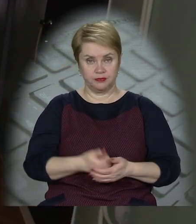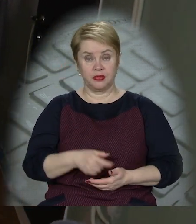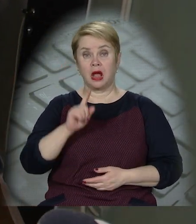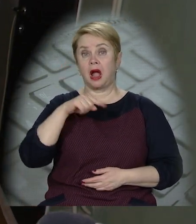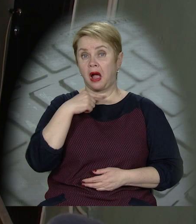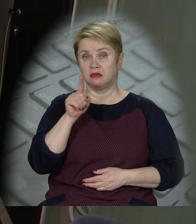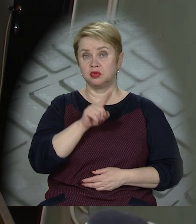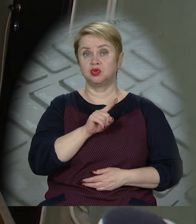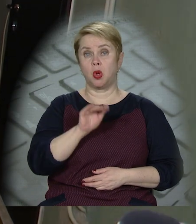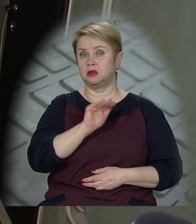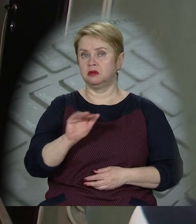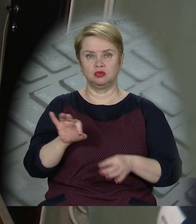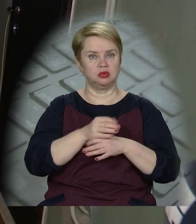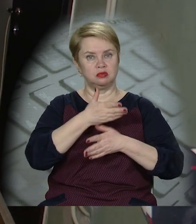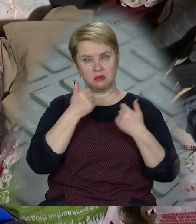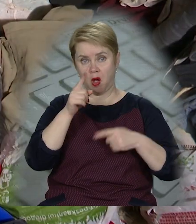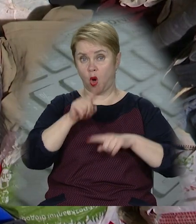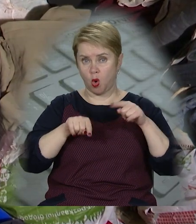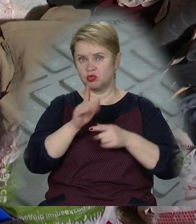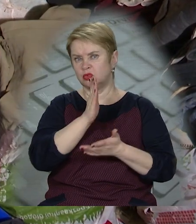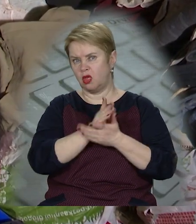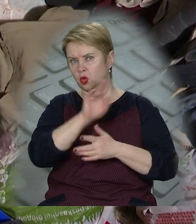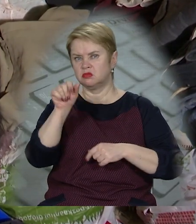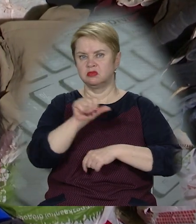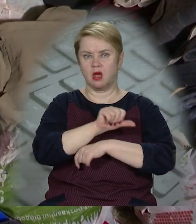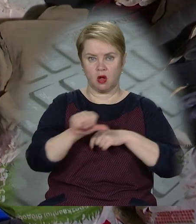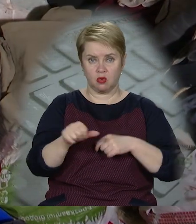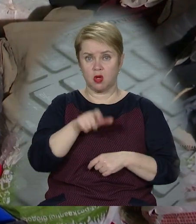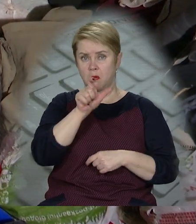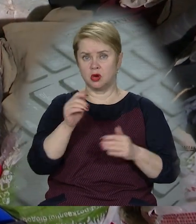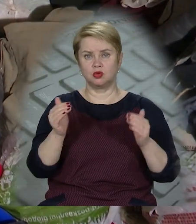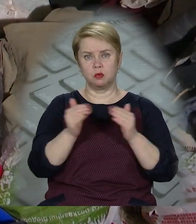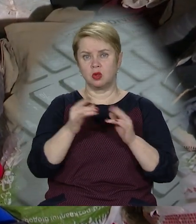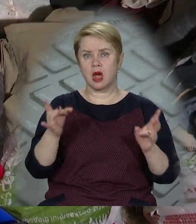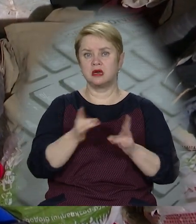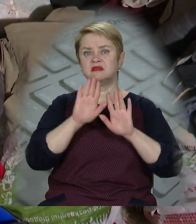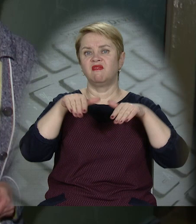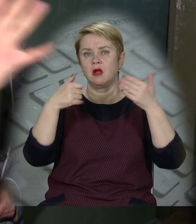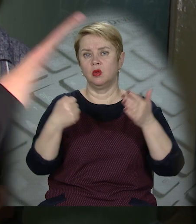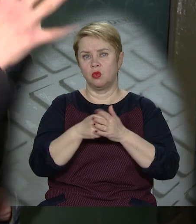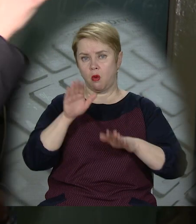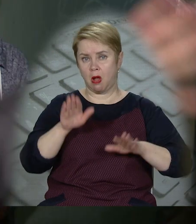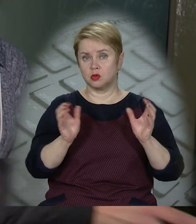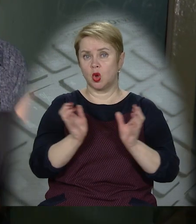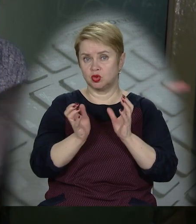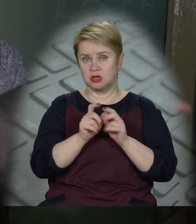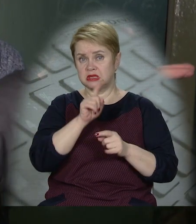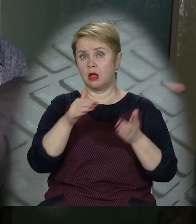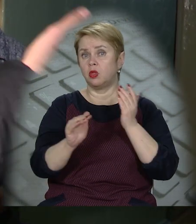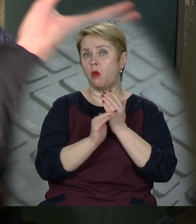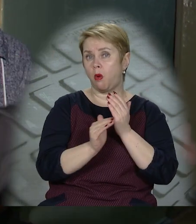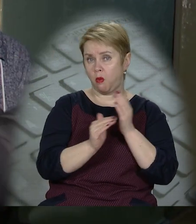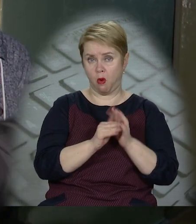Кажуть, що дітей у жінки немає, родичі якщо і є, то за кордоном. Мешканці будинку неодноразово звертались до баланса утримувача за